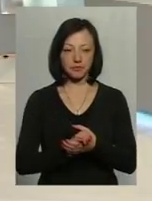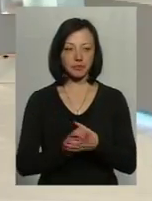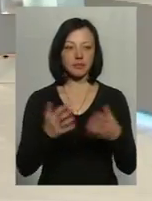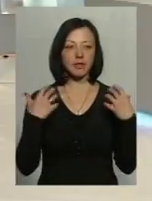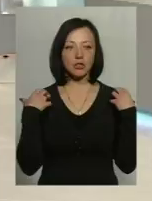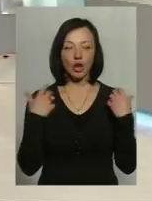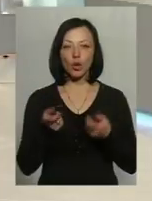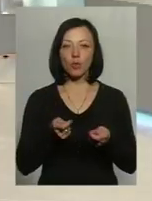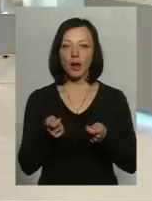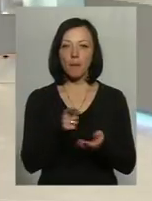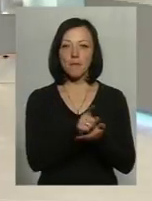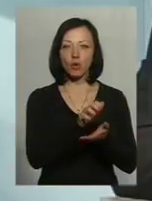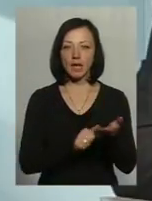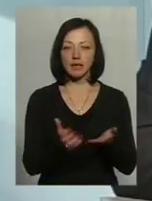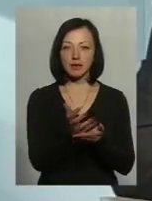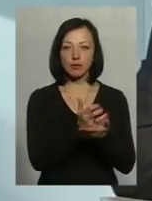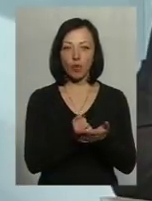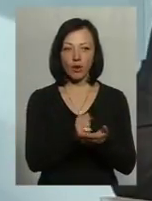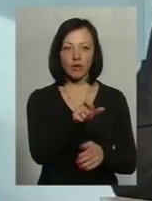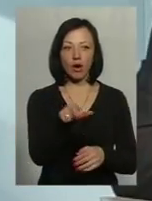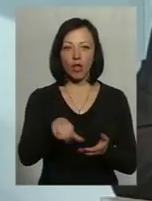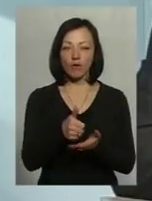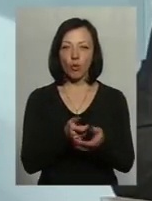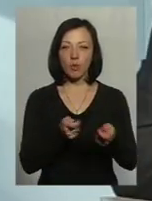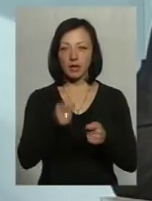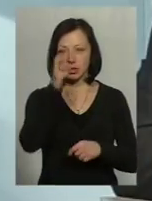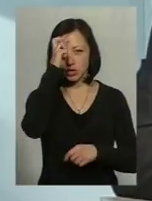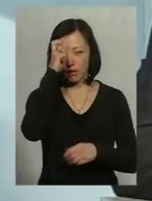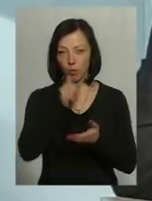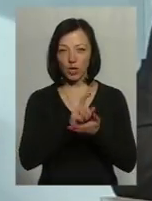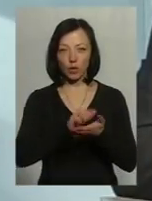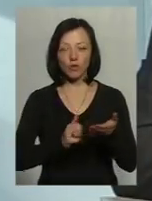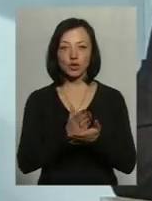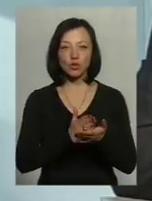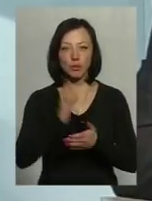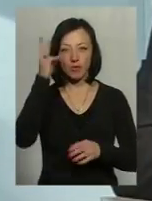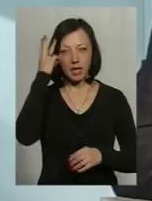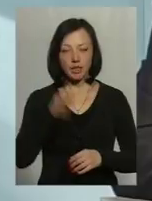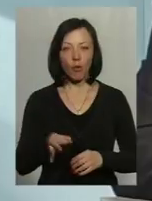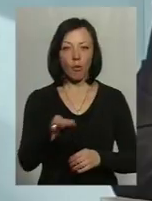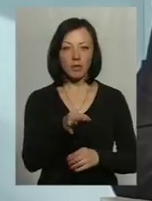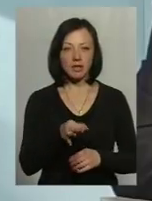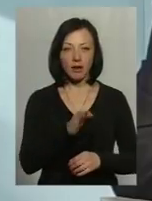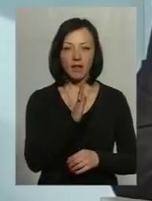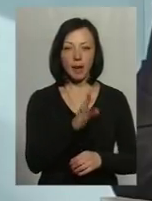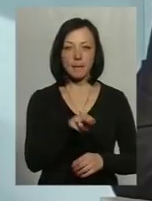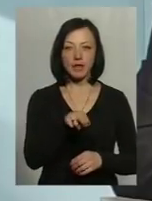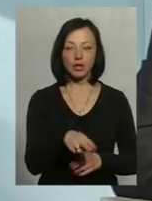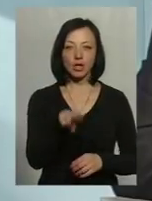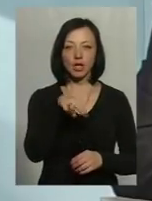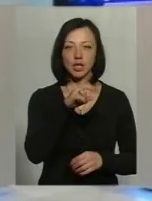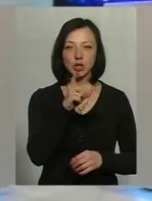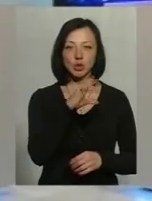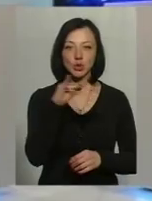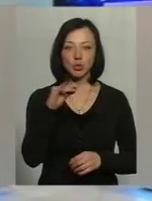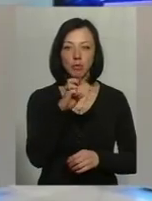начальник управління податків і зборів з фізичних усів головного управління Державної фіскальної служби у Хмельницькій області Валерій Петрович Дзюблюк